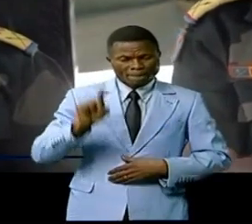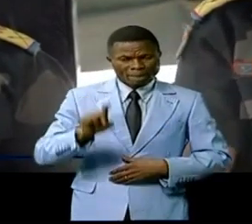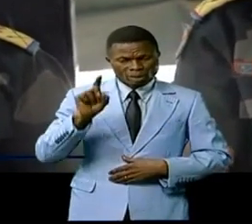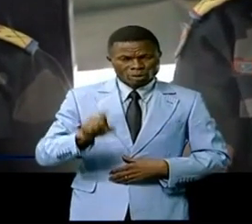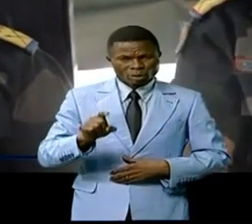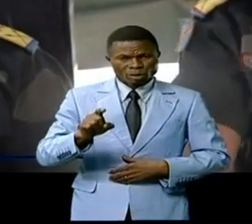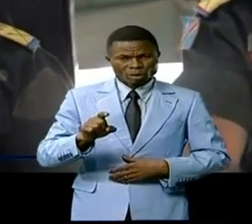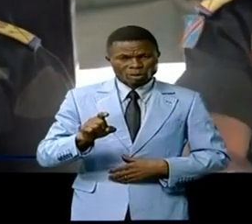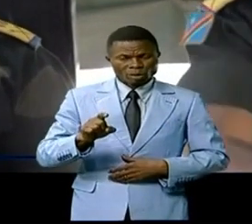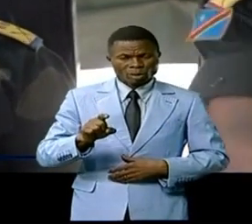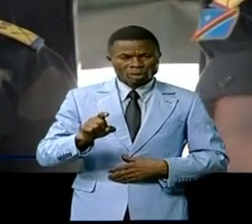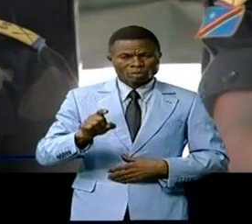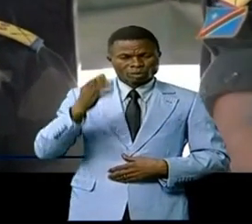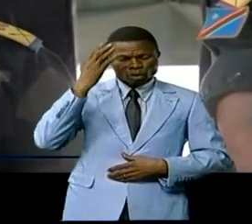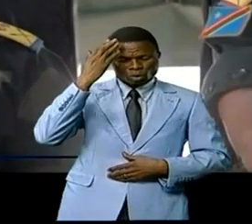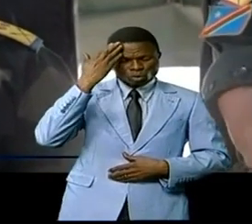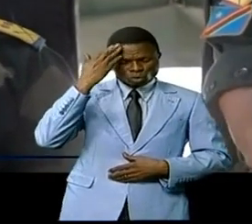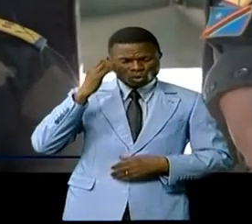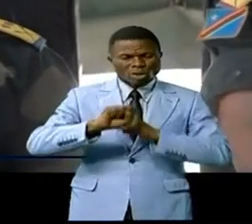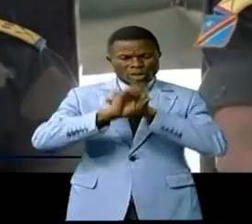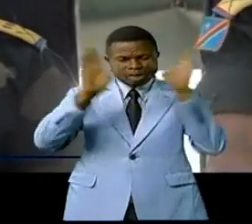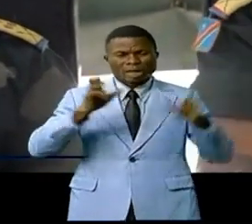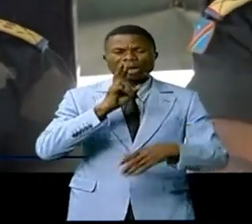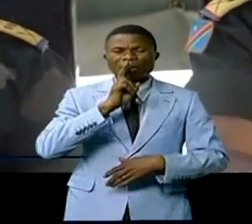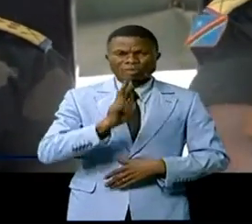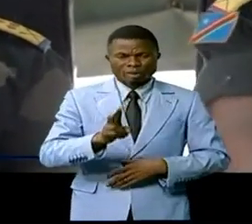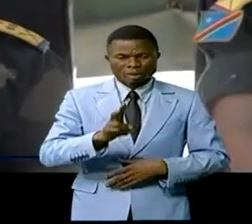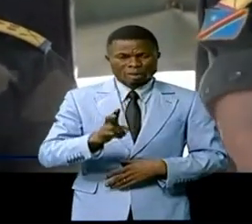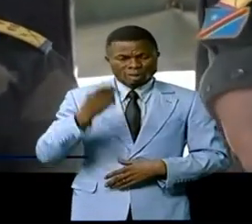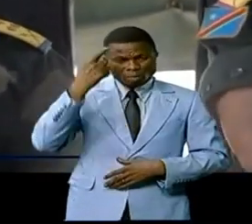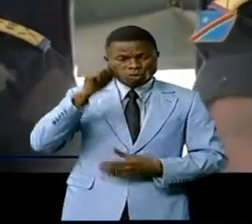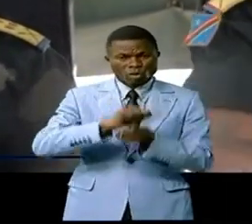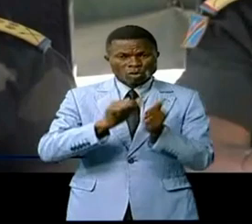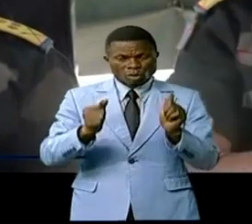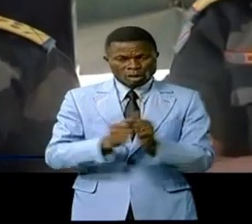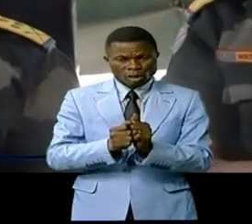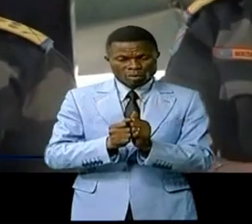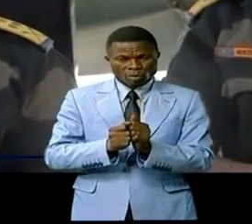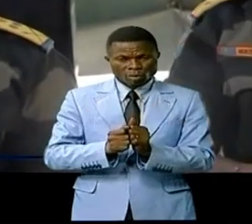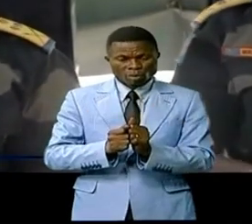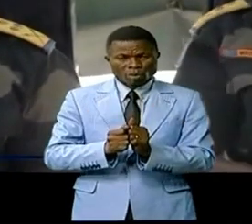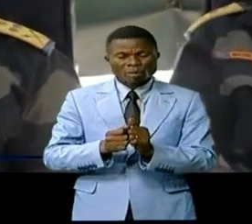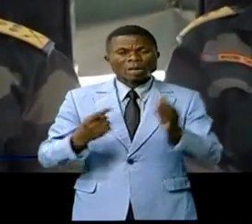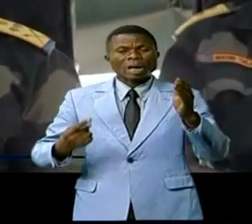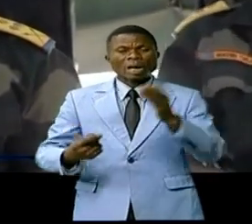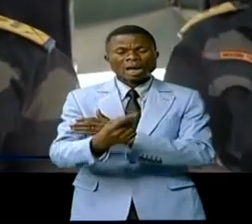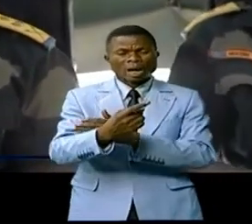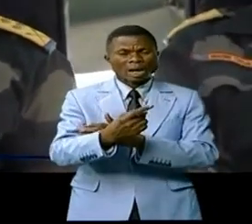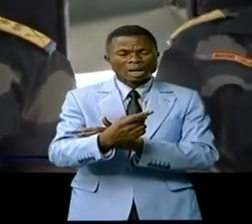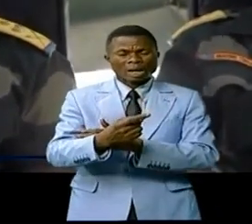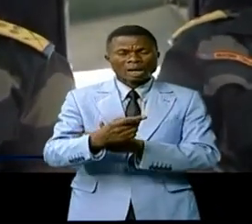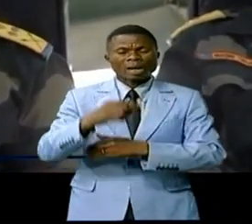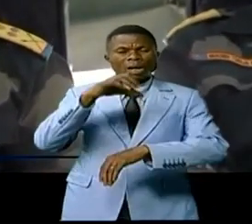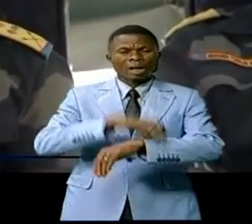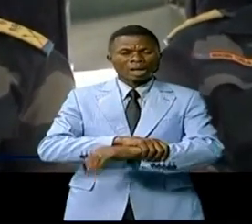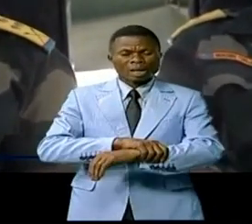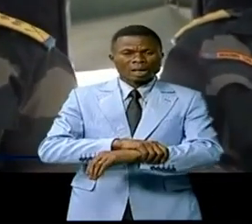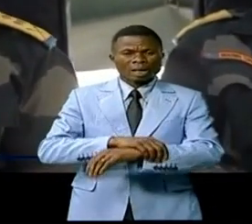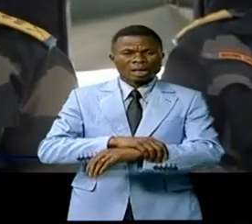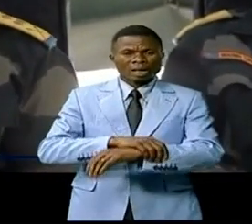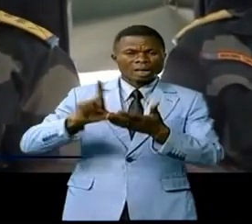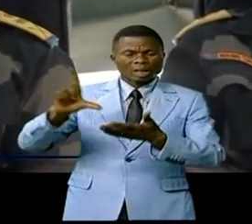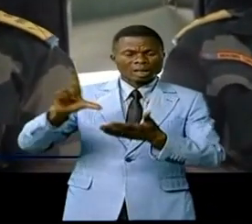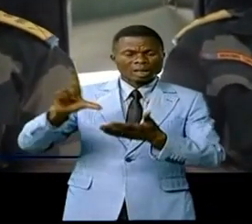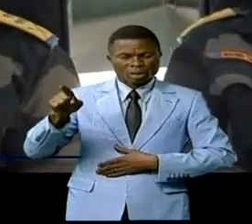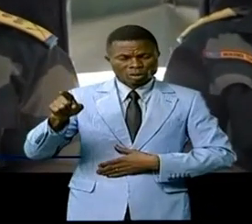avoir la manifestation de la vérité pour les faits mis à charge de prévenus Ngoï Konga